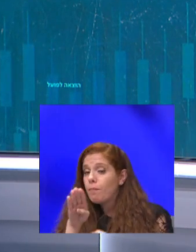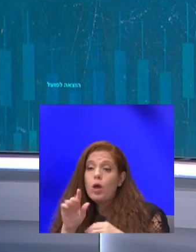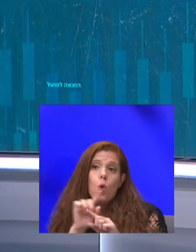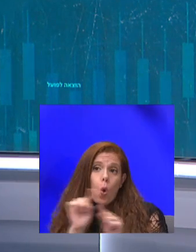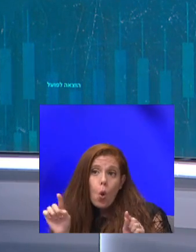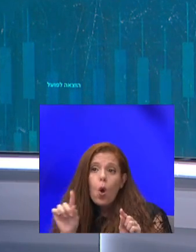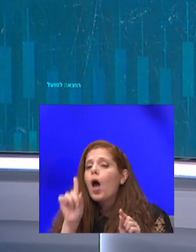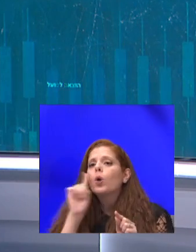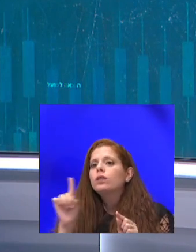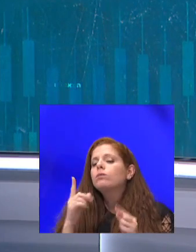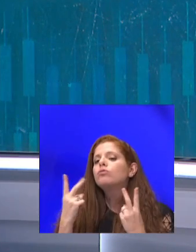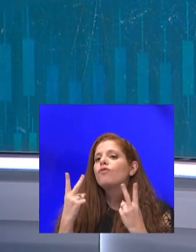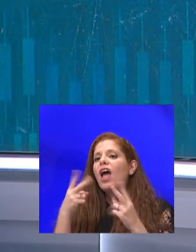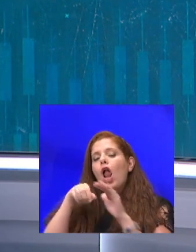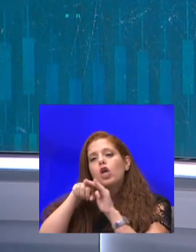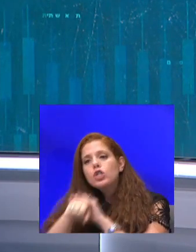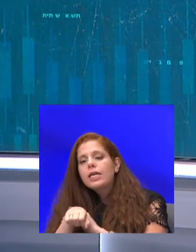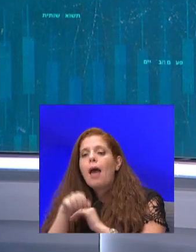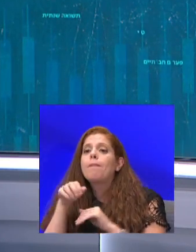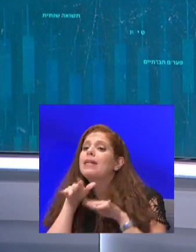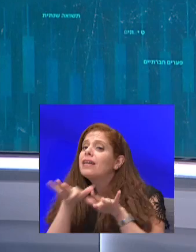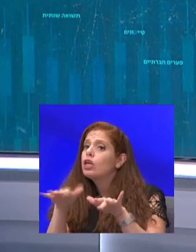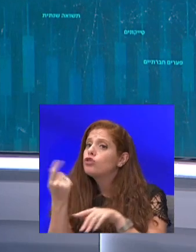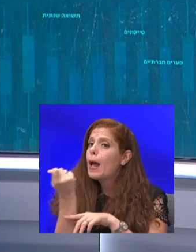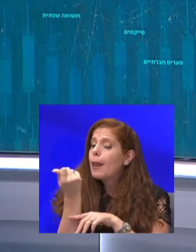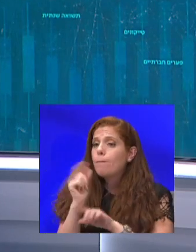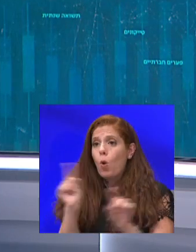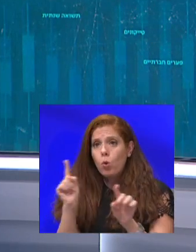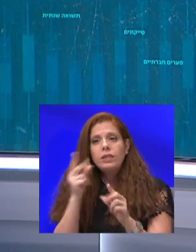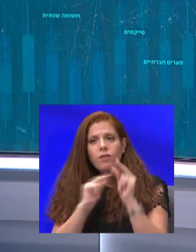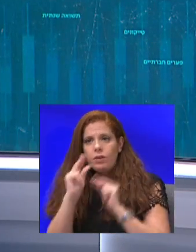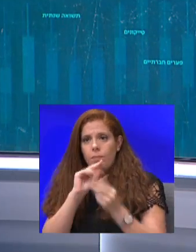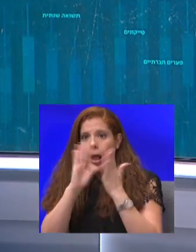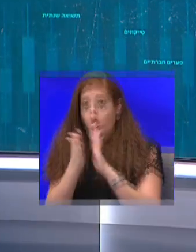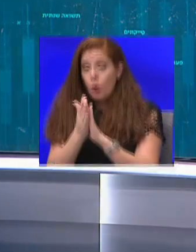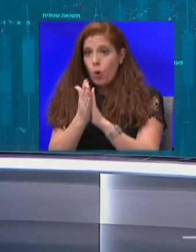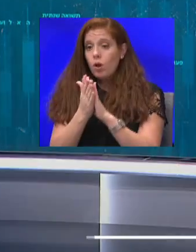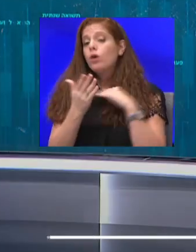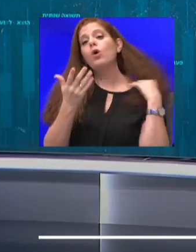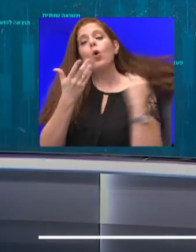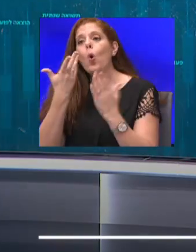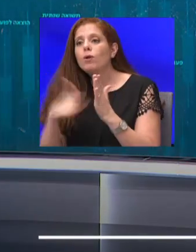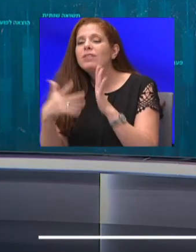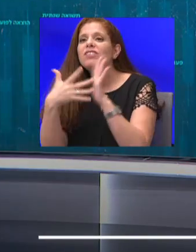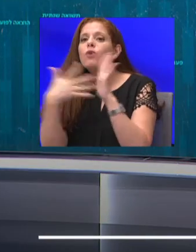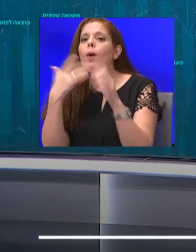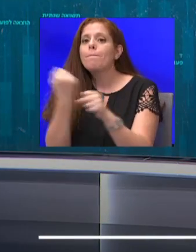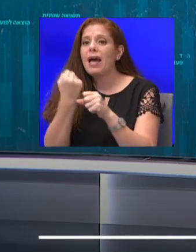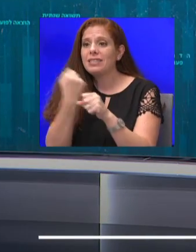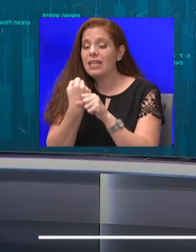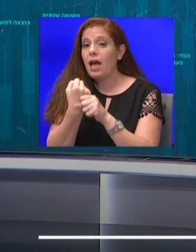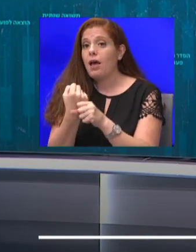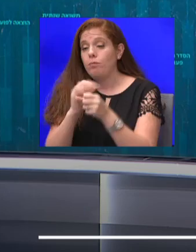להשקיע בזה כמה מיליארדי שקלים או לא? ביד נדבר על כל אלה. חוץ מזה נבדוק מה עשה משבר הקורונה לסחר הדירה בערים הגדולות, והאם